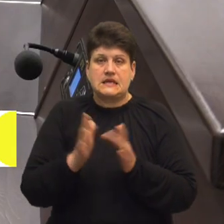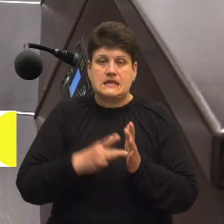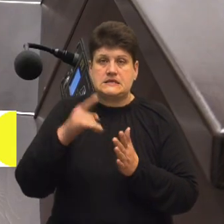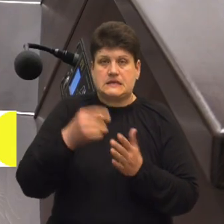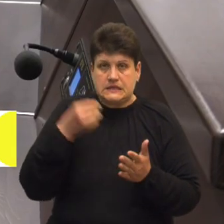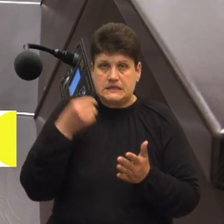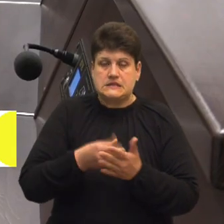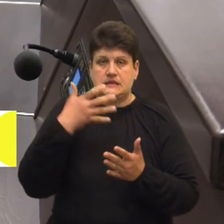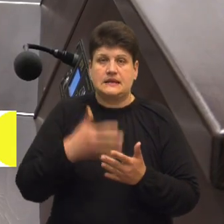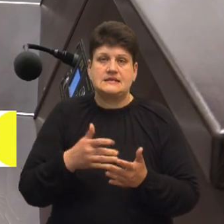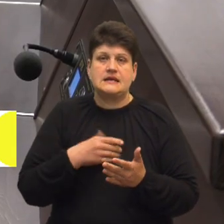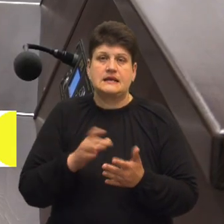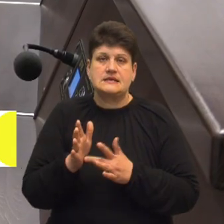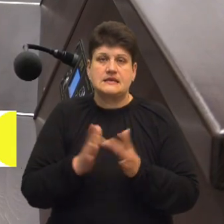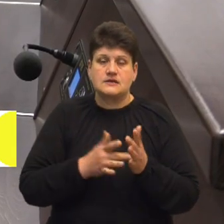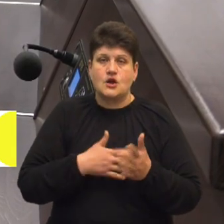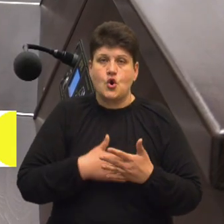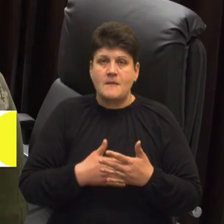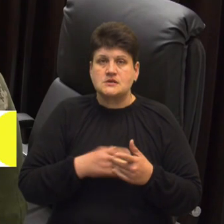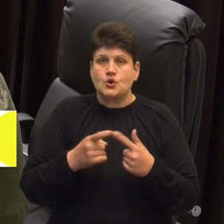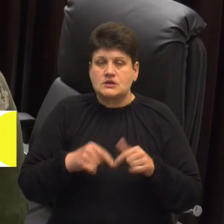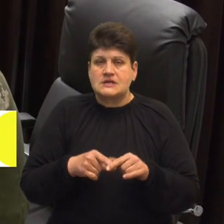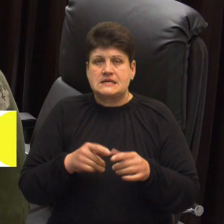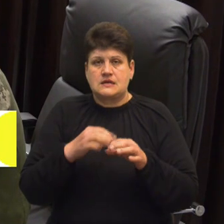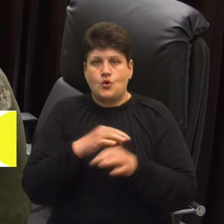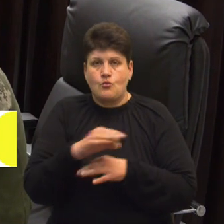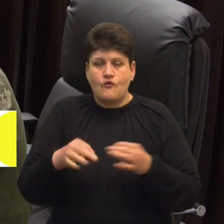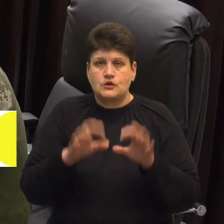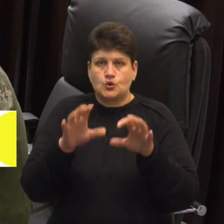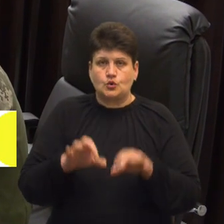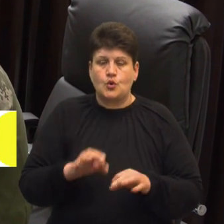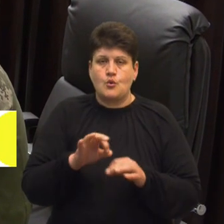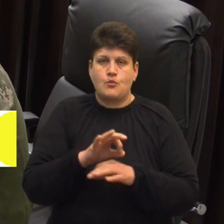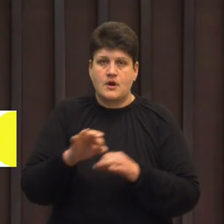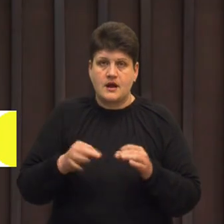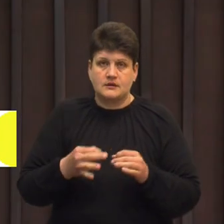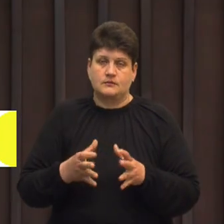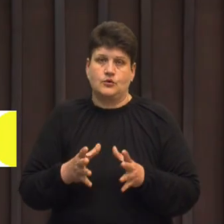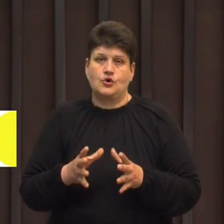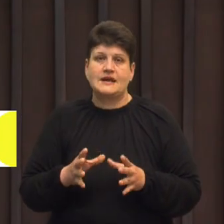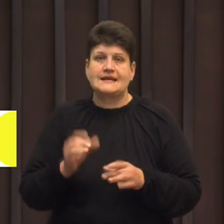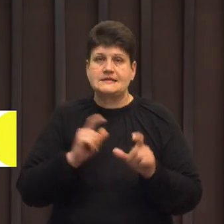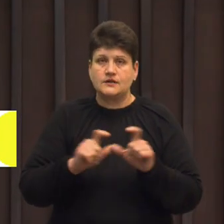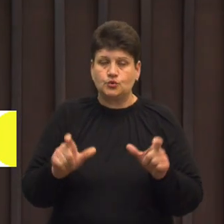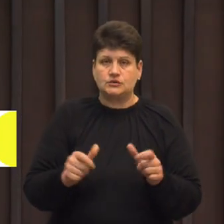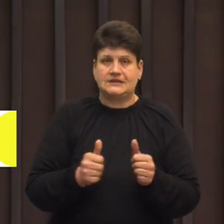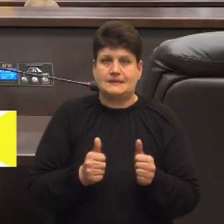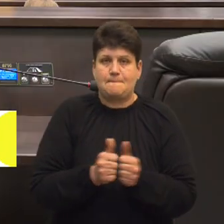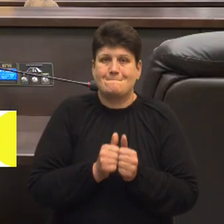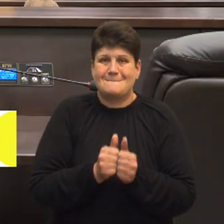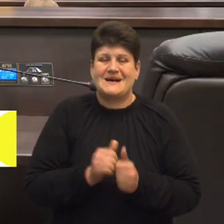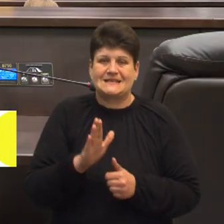християнських громадських організацій обговорюють законопроєкт номер 9103 про інститут реєстрованих партнерств. Першими свою позицію щодо